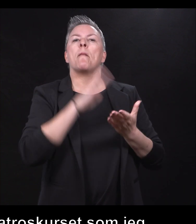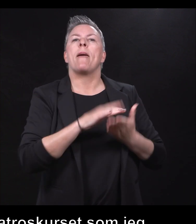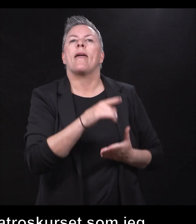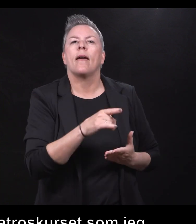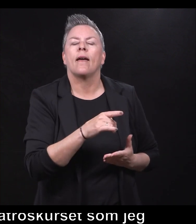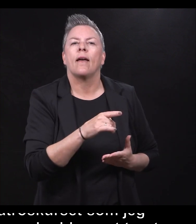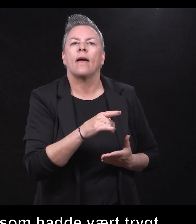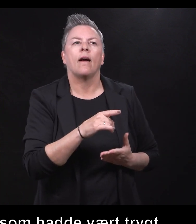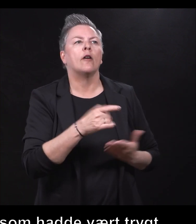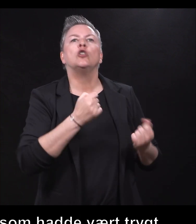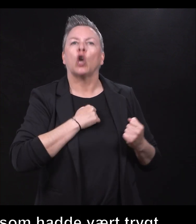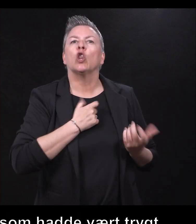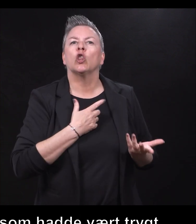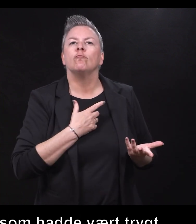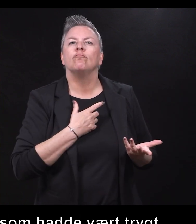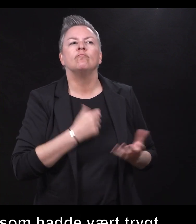så går jeg inn i.